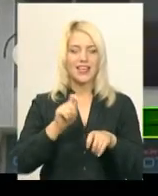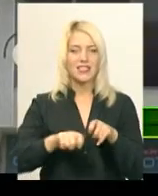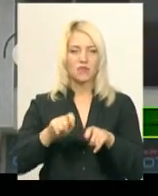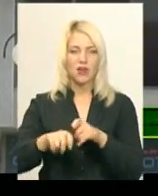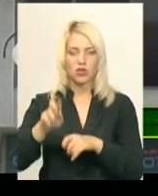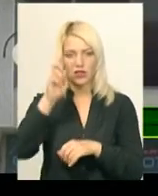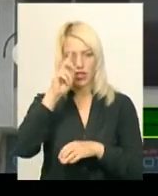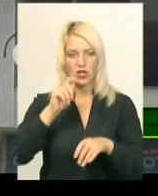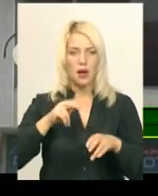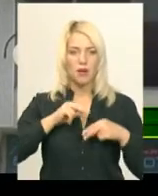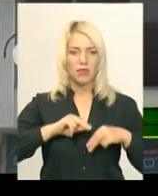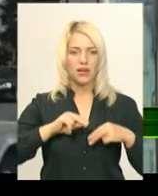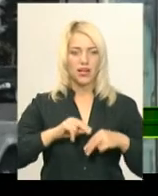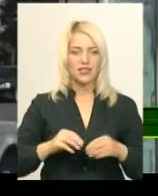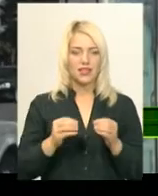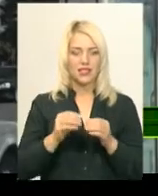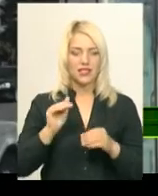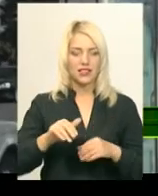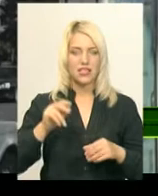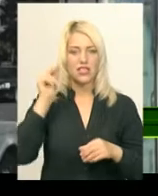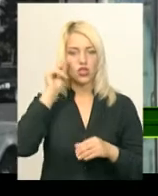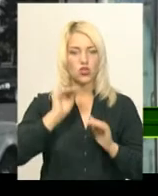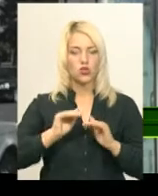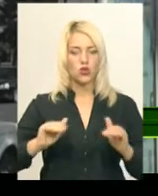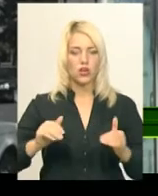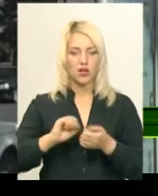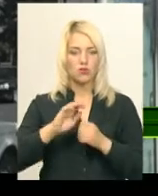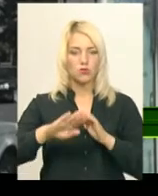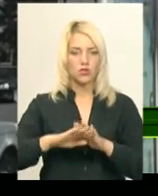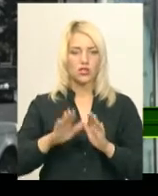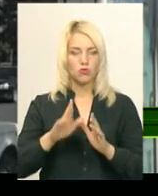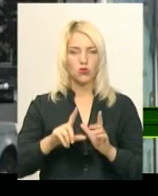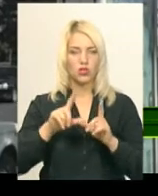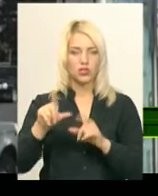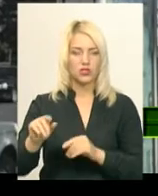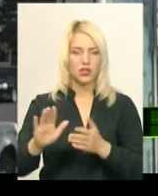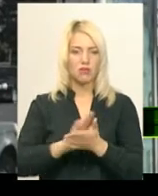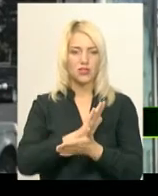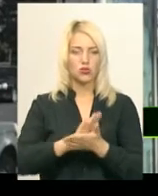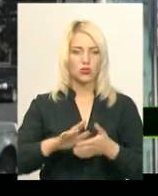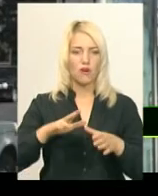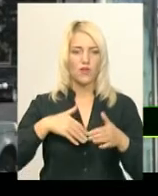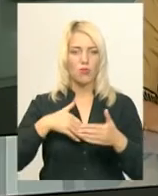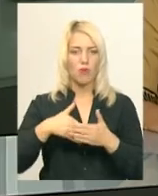10 тисяч школярів Кам'янцеподільського від початку і до кінця навчального року їздитимуть громадським транспортом безкоштовно.